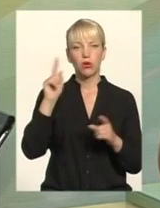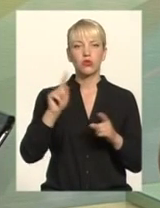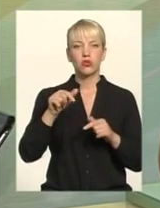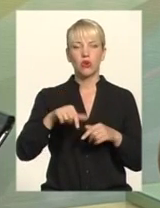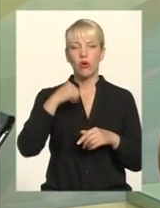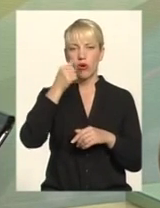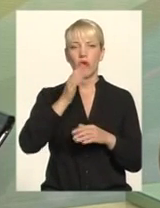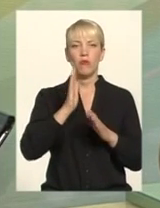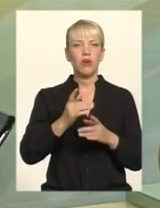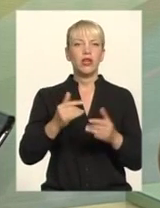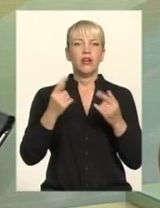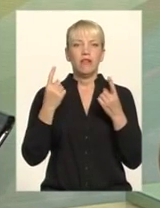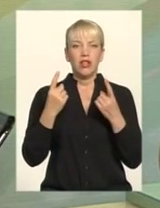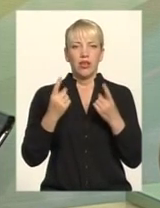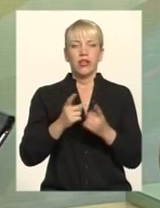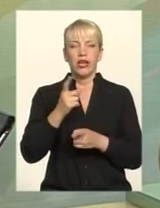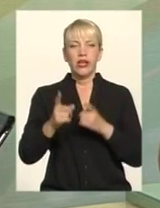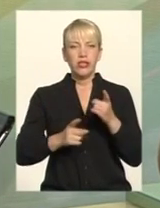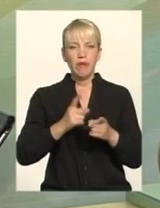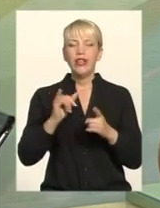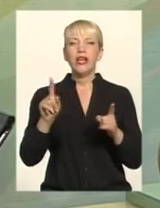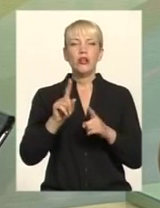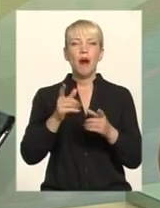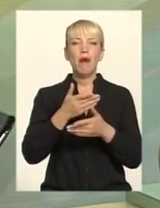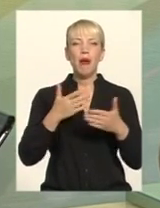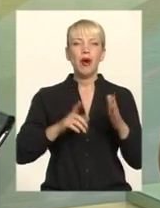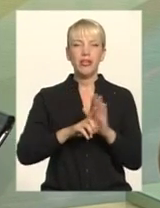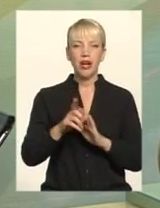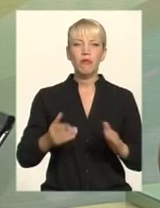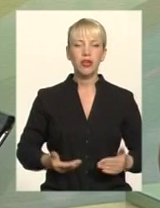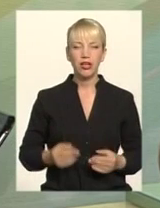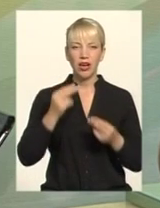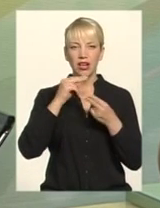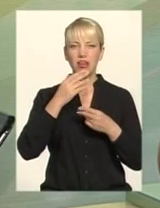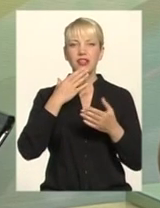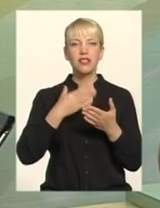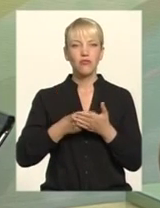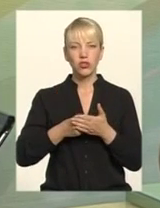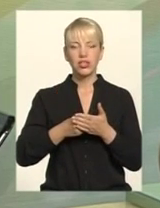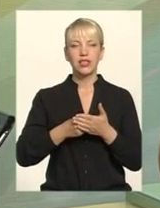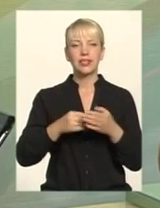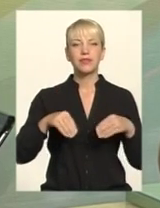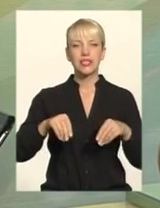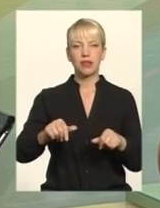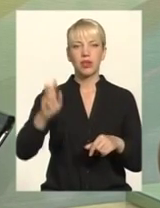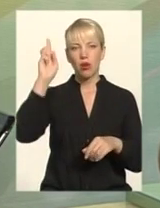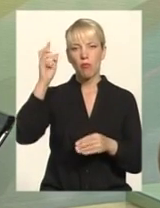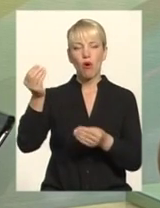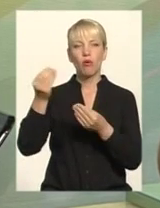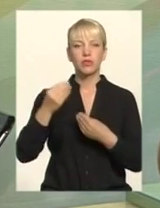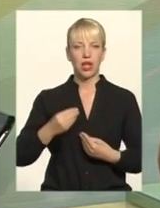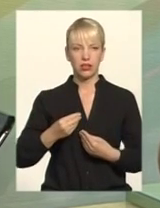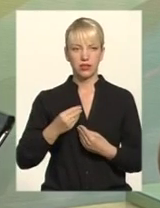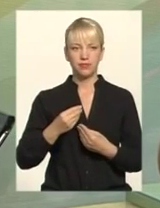кардинальні Вже почнемо жити краще на своїй землі, Богом Данії Все в нас буде виходити так, як